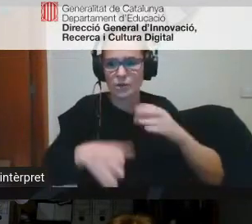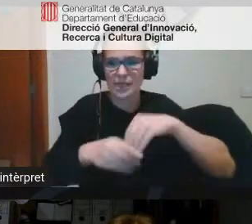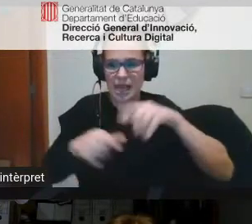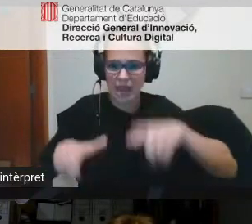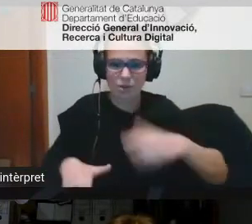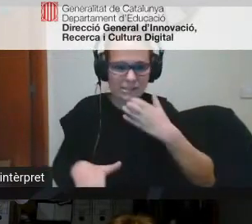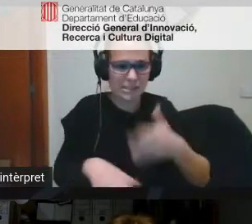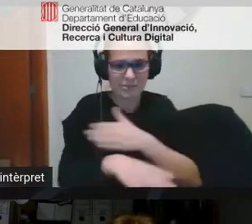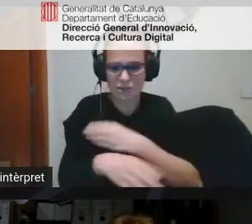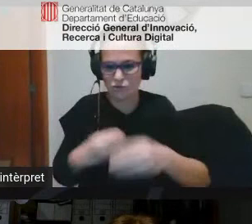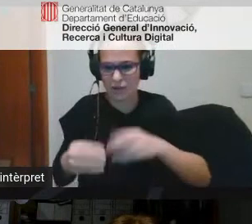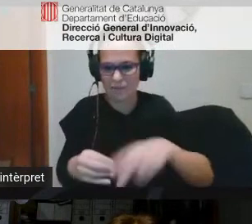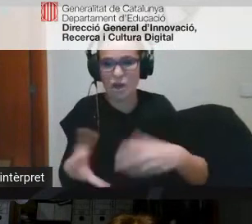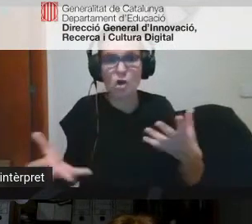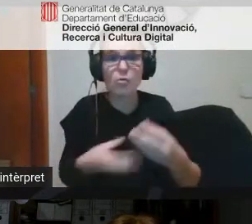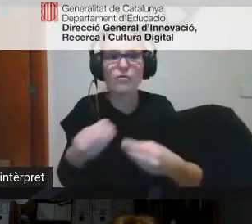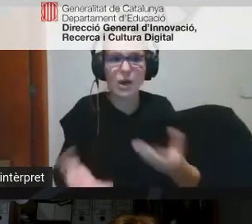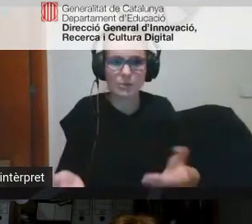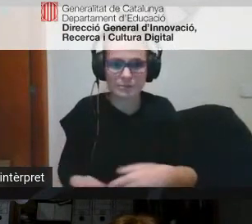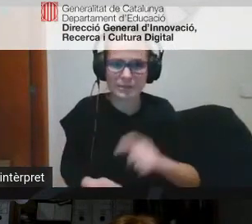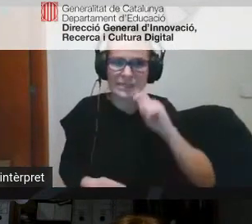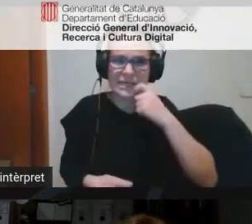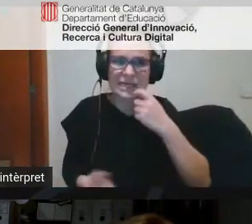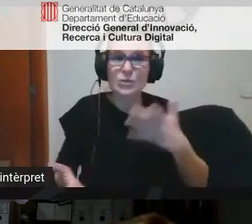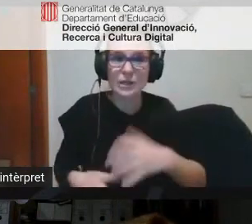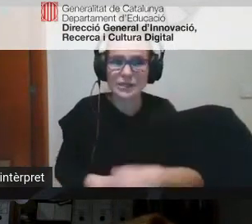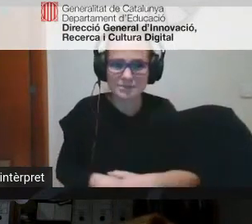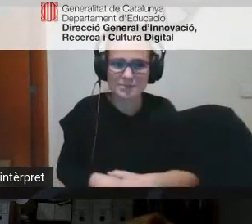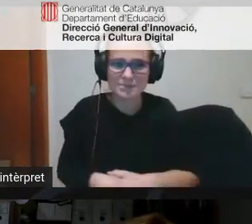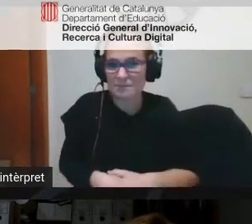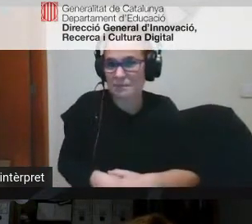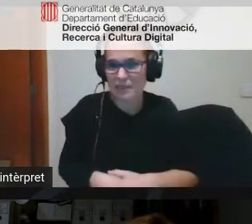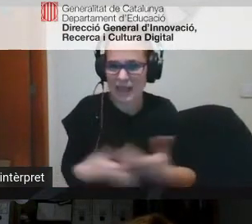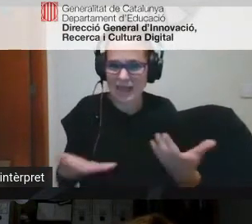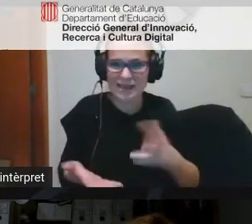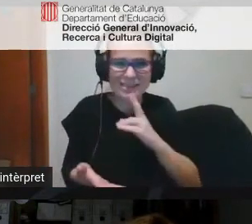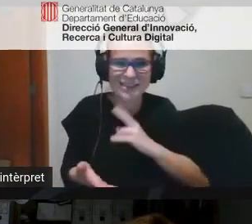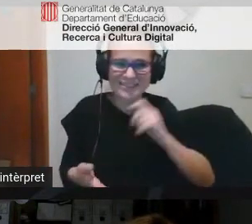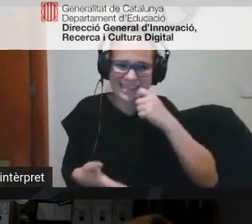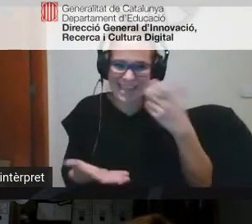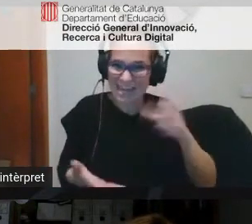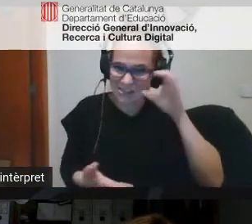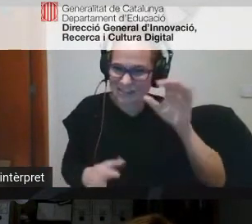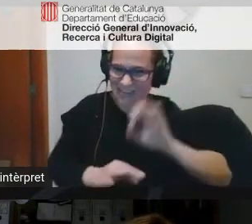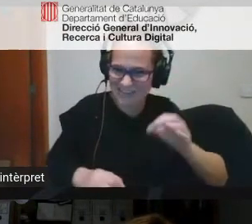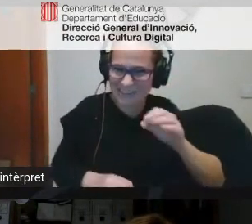fan normalment que no haguessin fet sols quin és el secret? no n'escolta ningú digueu-nos el res del secret ara